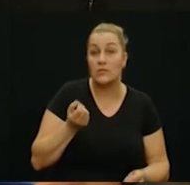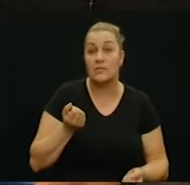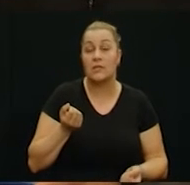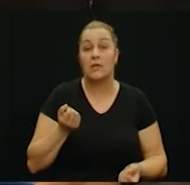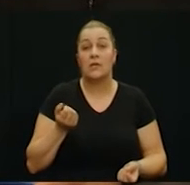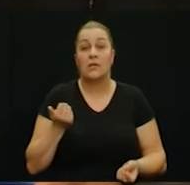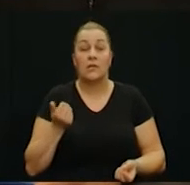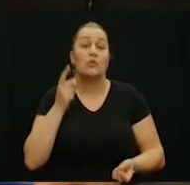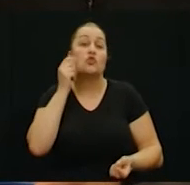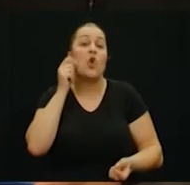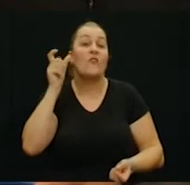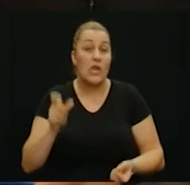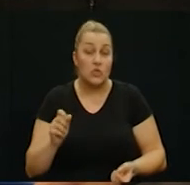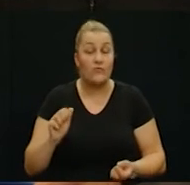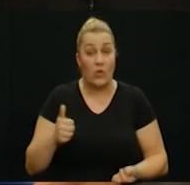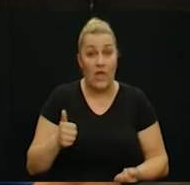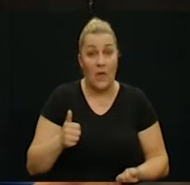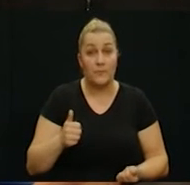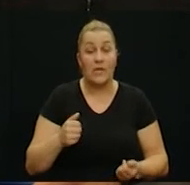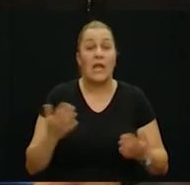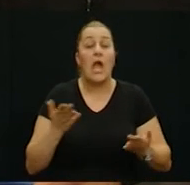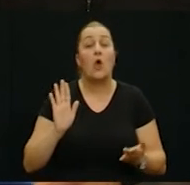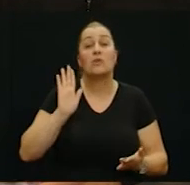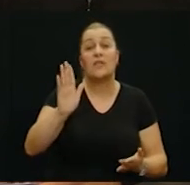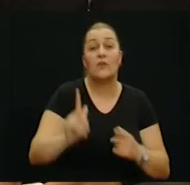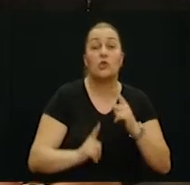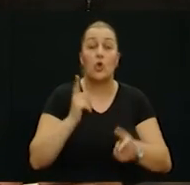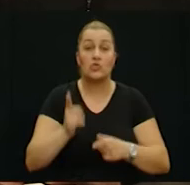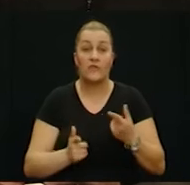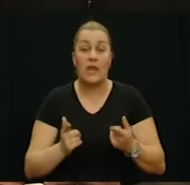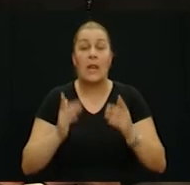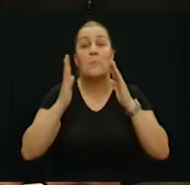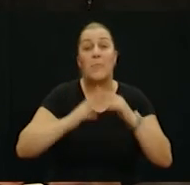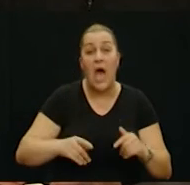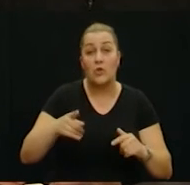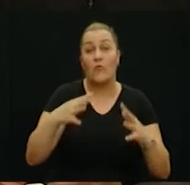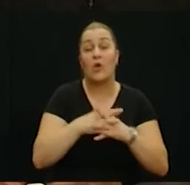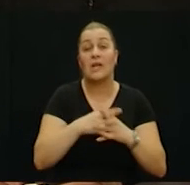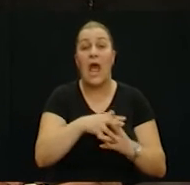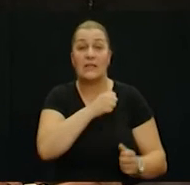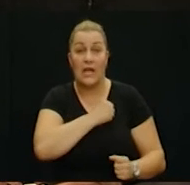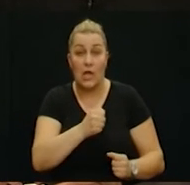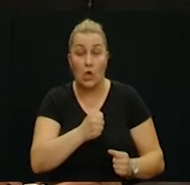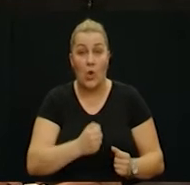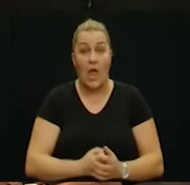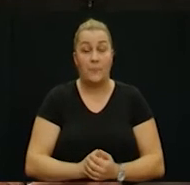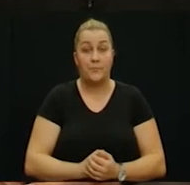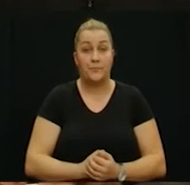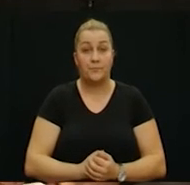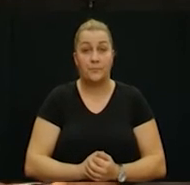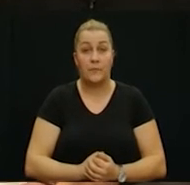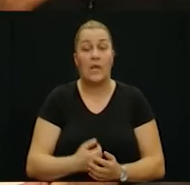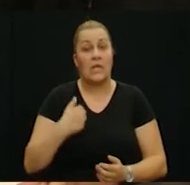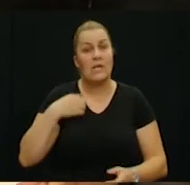i čojstvo rekli biste vi to da kako ste vi doživjeli pad grada heroja i što je bilo dalje s vama?